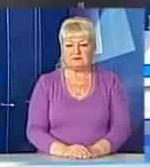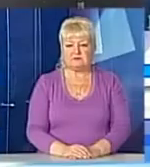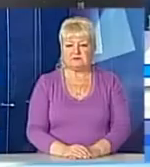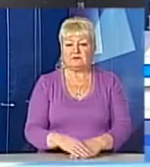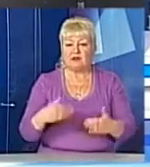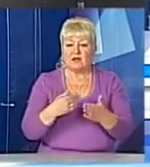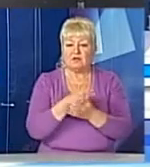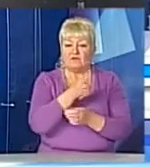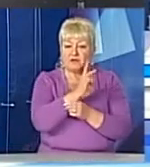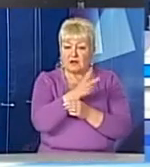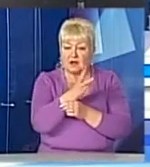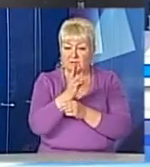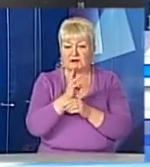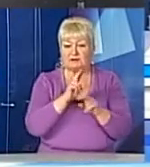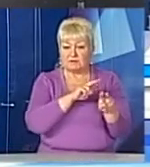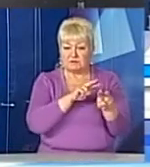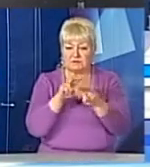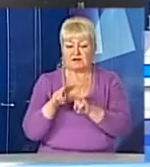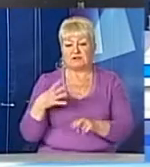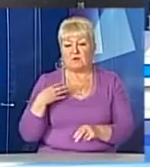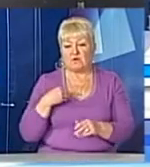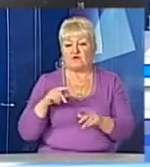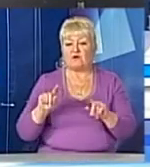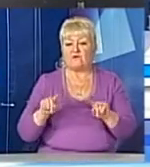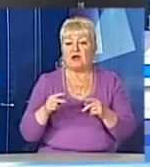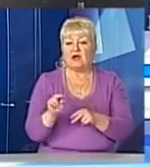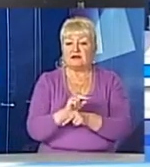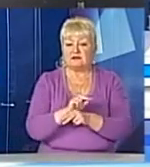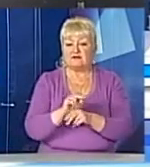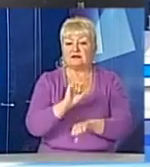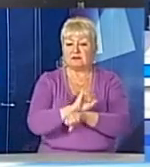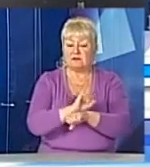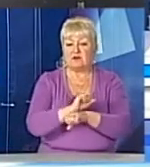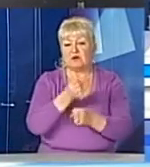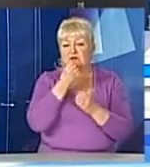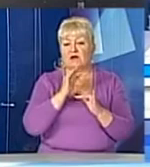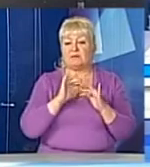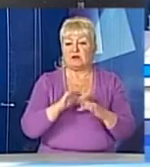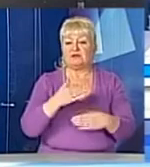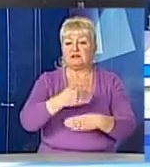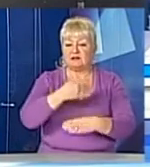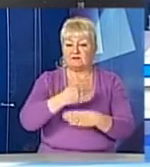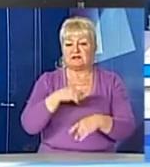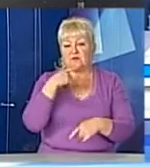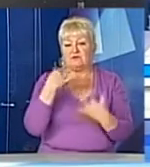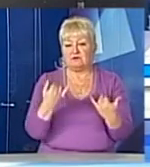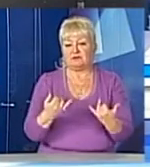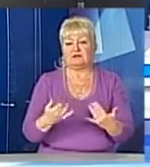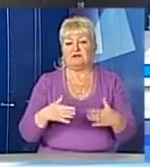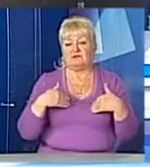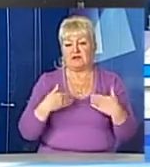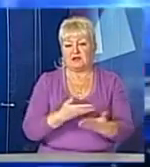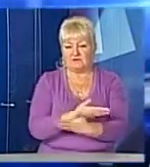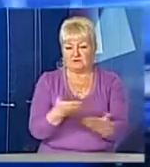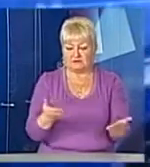Нові камери спостереження у Львові, реставрація балконів та благодійна вистава. Про це не лише говоримо за мить. Вітаємо вас.